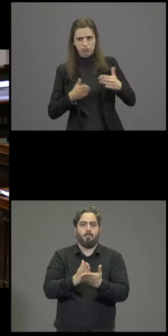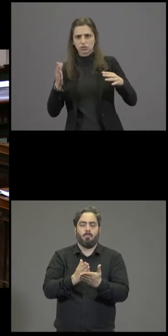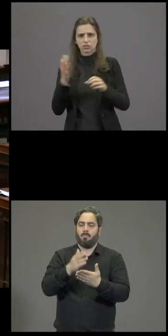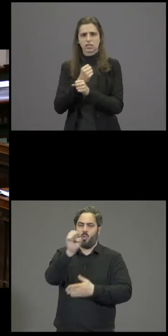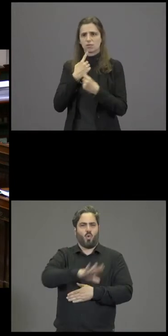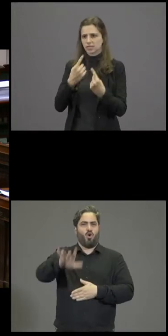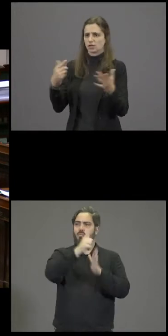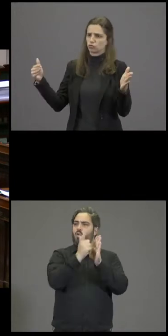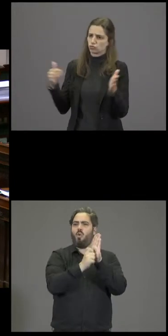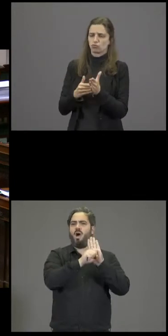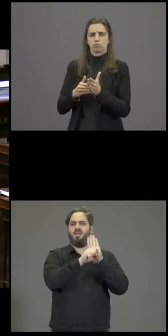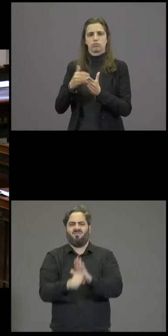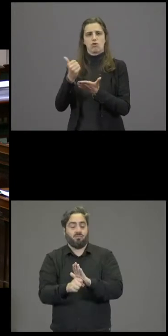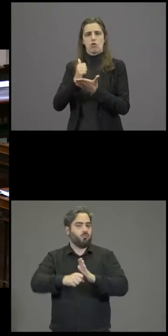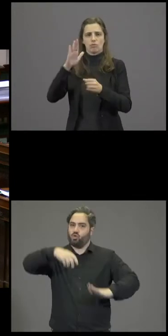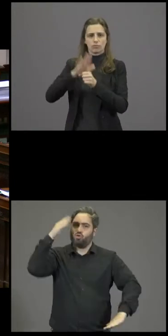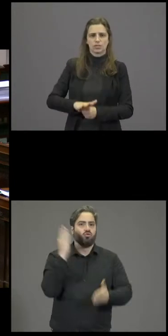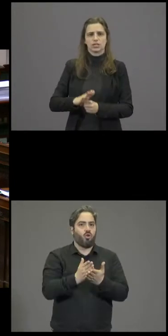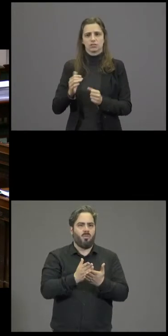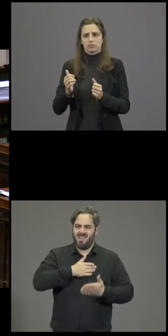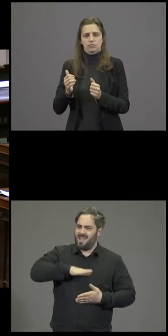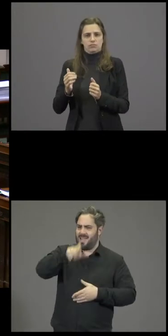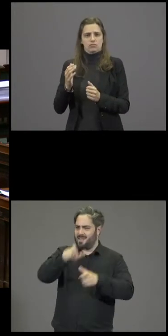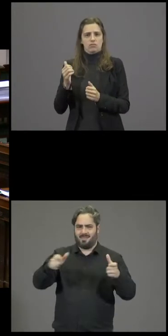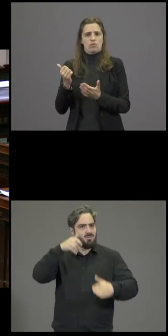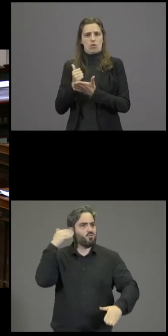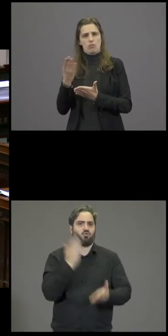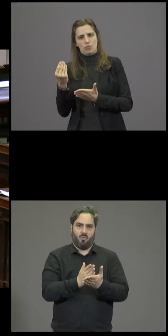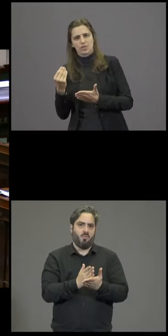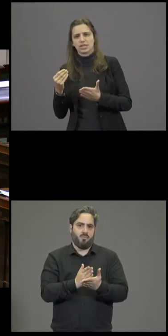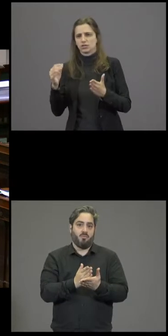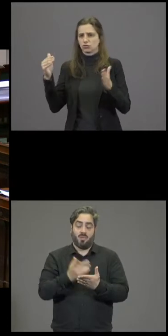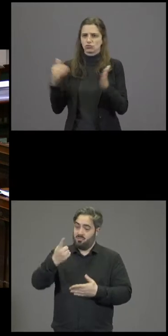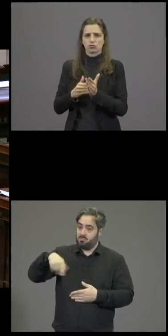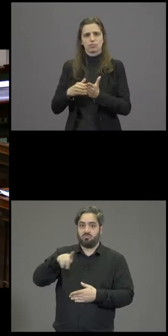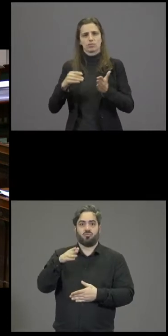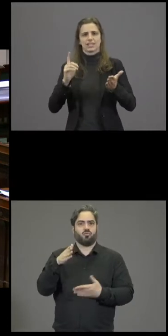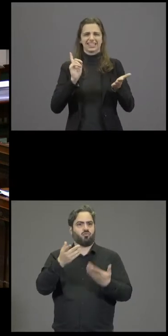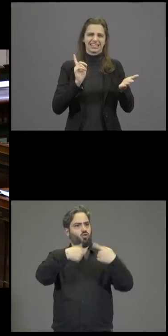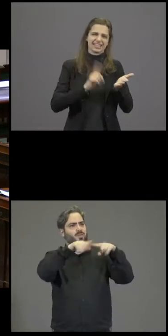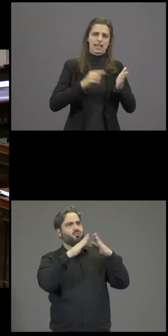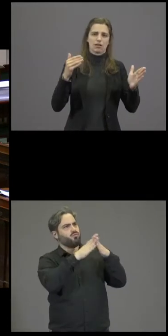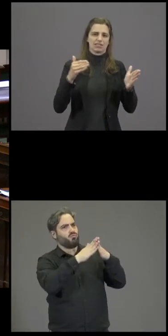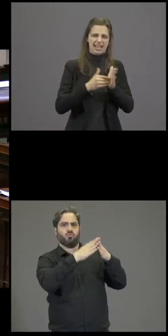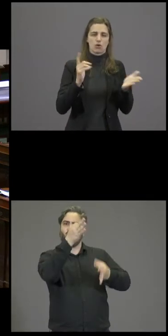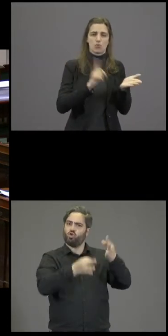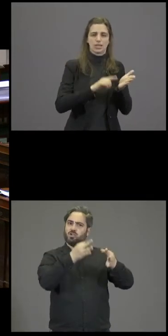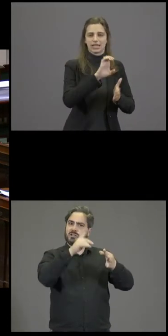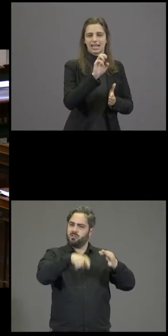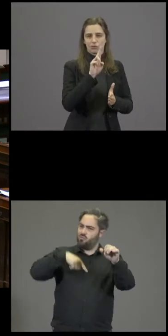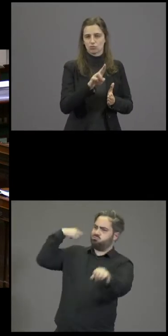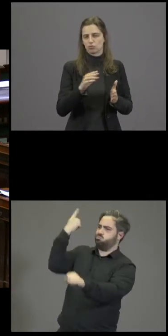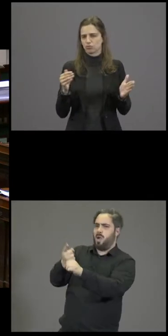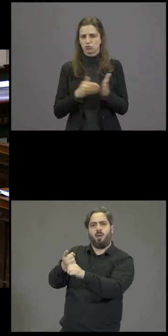européenne, stop à la haine de l'autre. Et vous demandez à la Commission de saisir la Cour de justice pour condamner ces graves violations des libertés